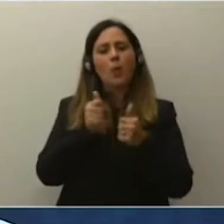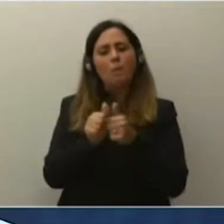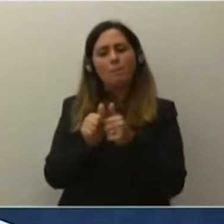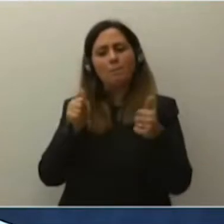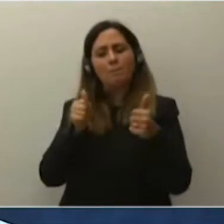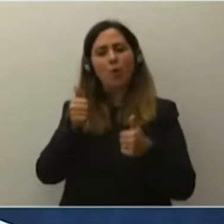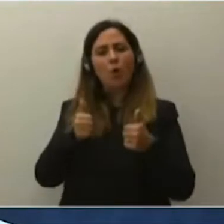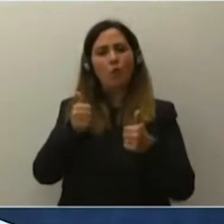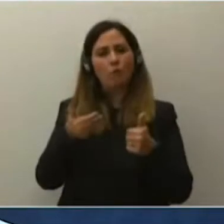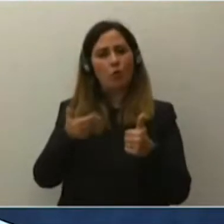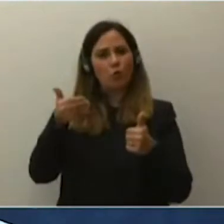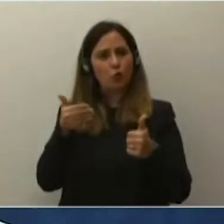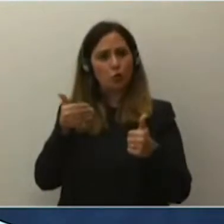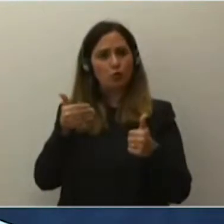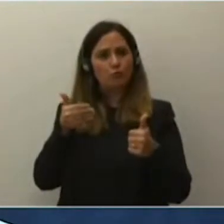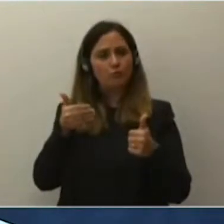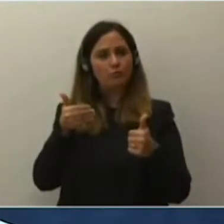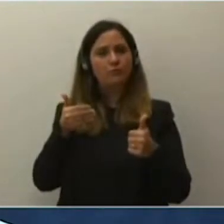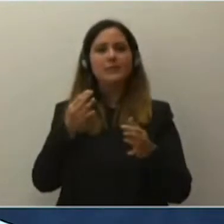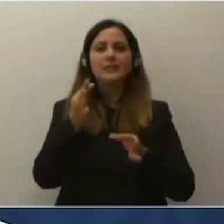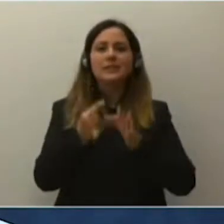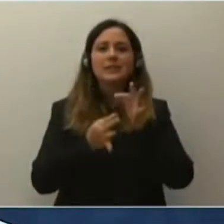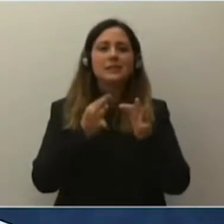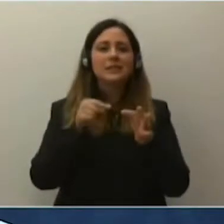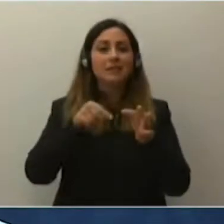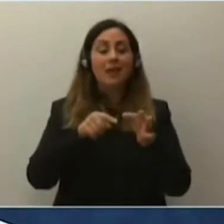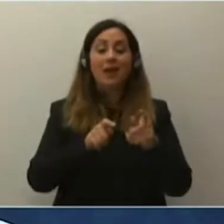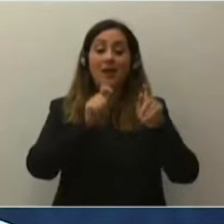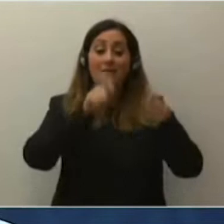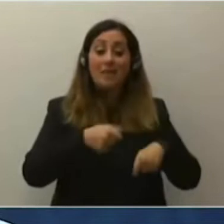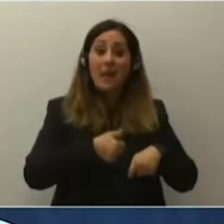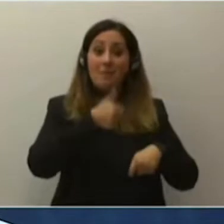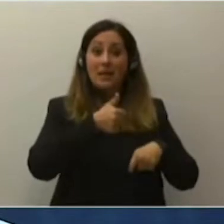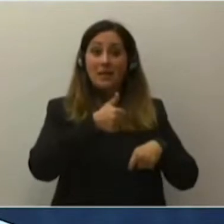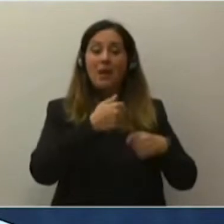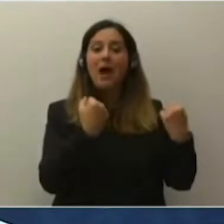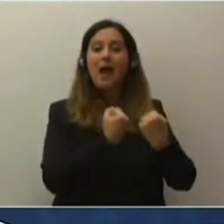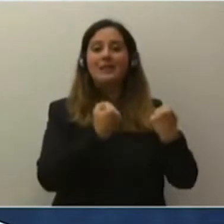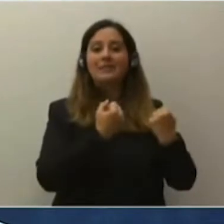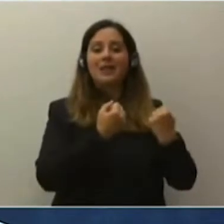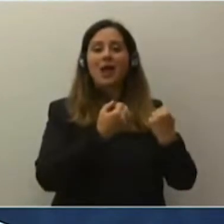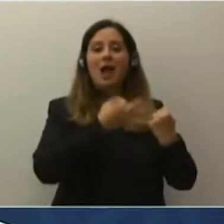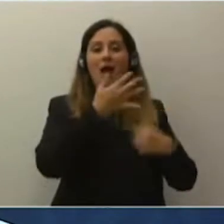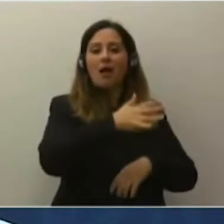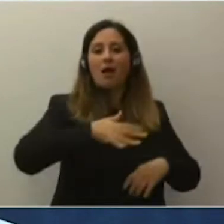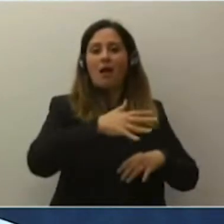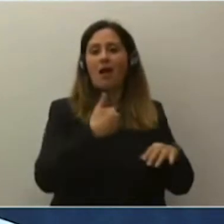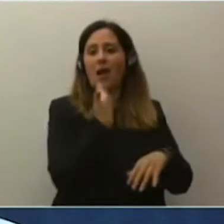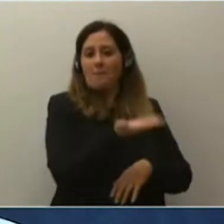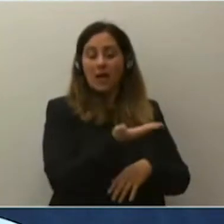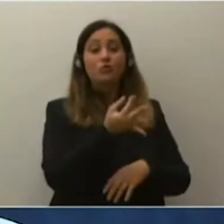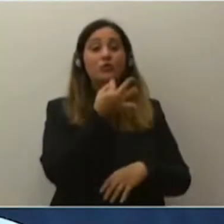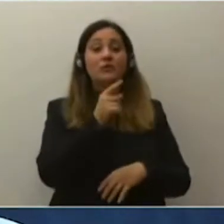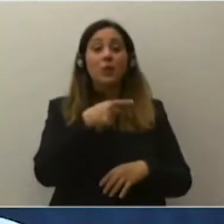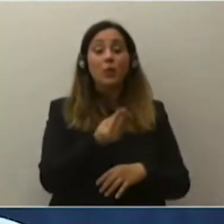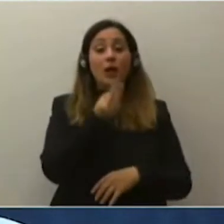senso che si dà precedenza alle attività all'aperto, quindi anche la ristorazione all'aperto, a pranzo e a cena